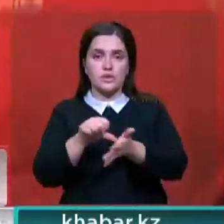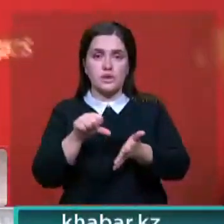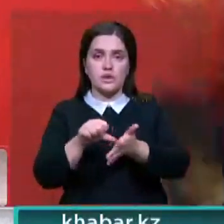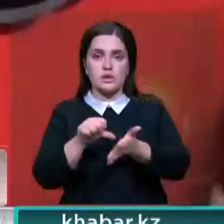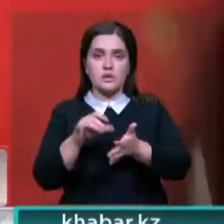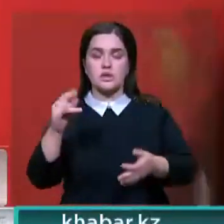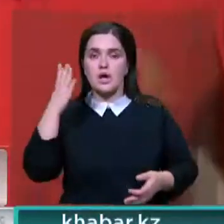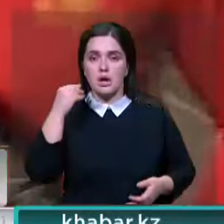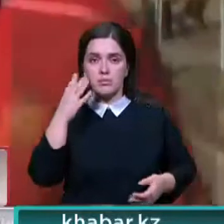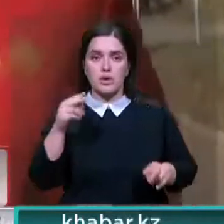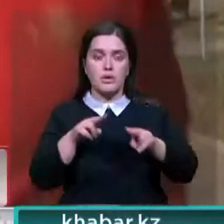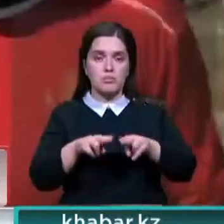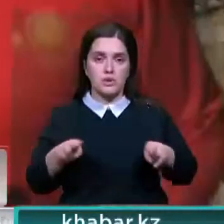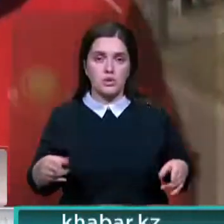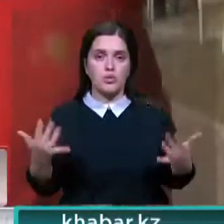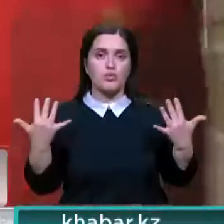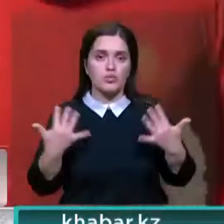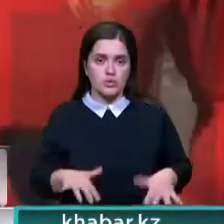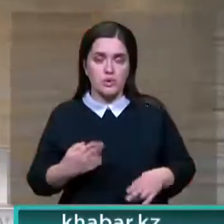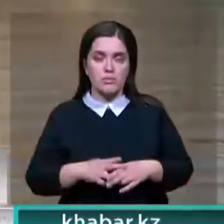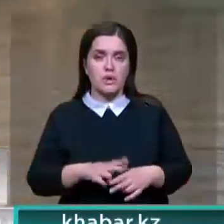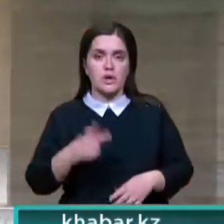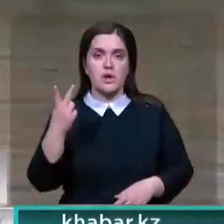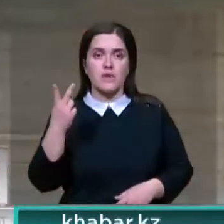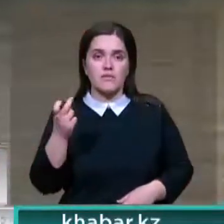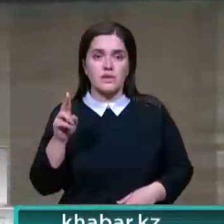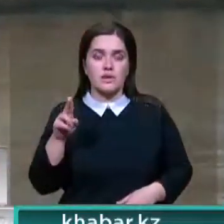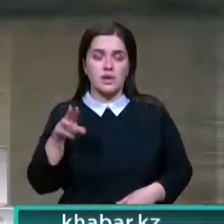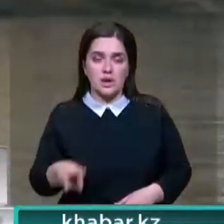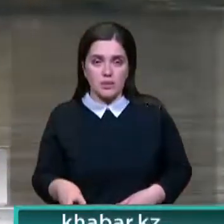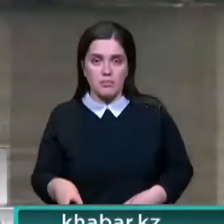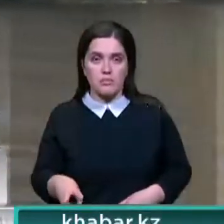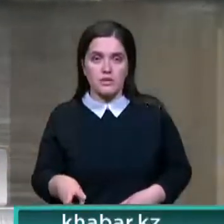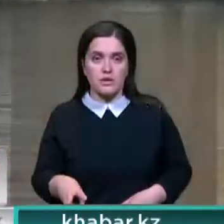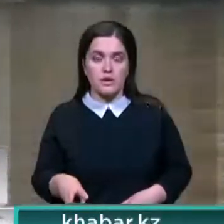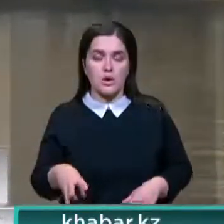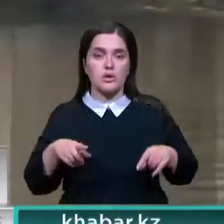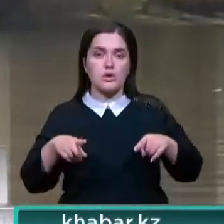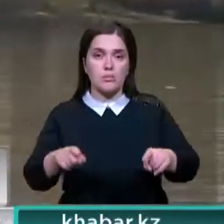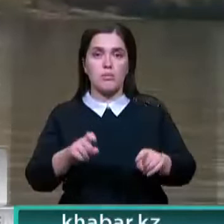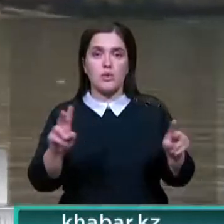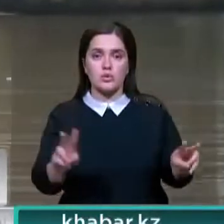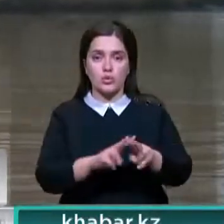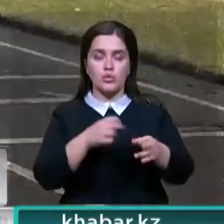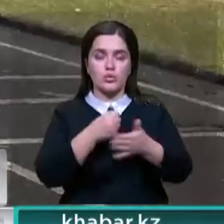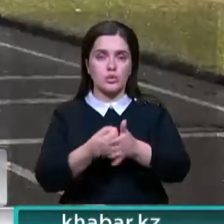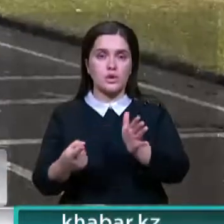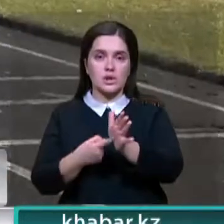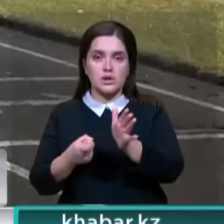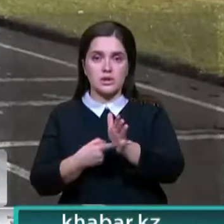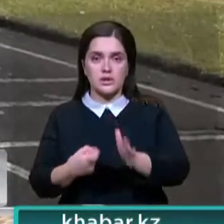из Алматы и Петропавловска уже преодолели 200 с лишним километров. Условно добежали от Нурсултана до Караганды.